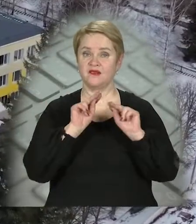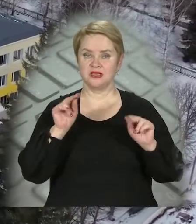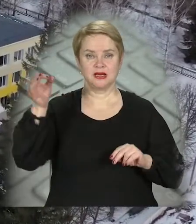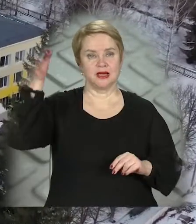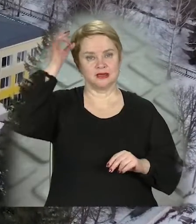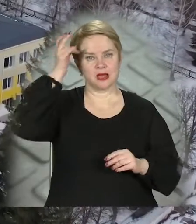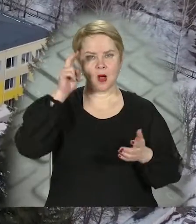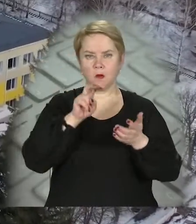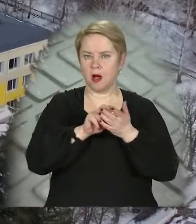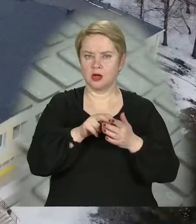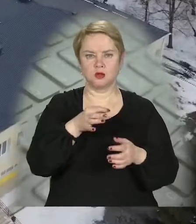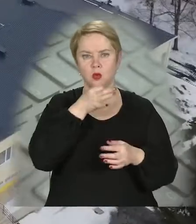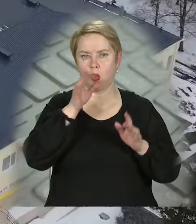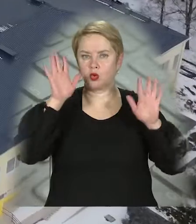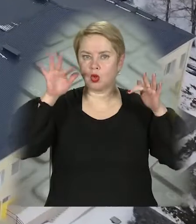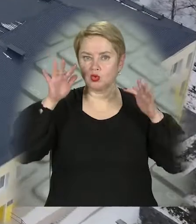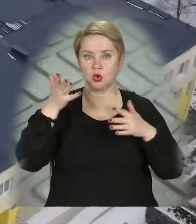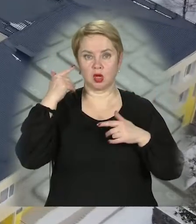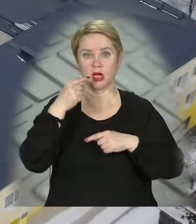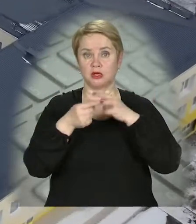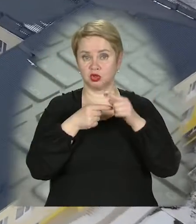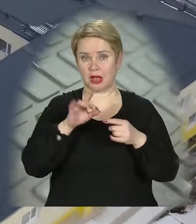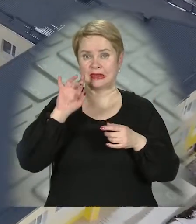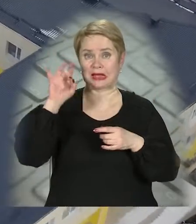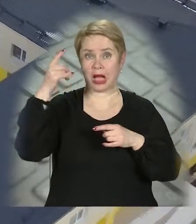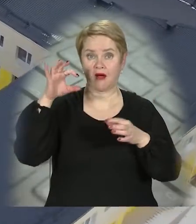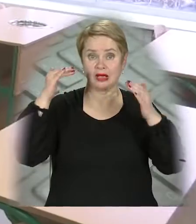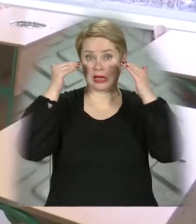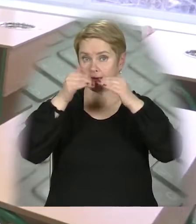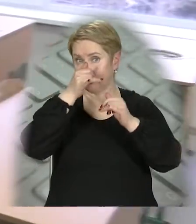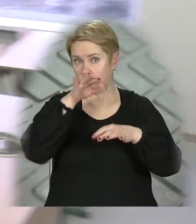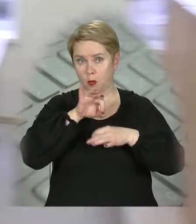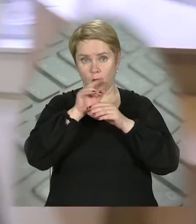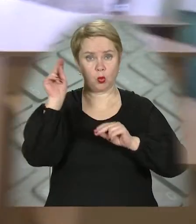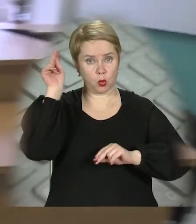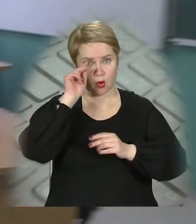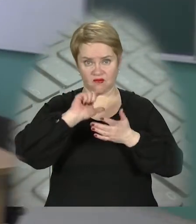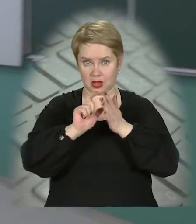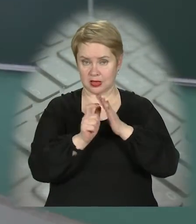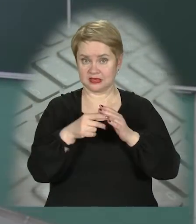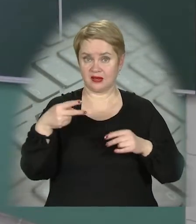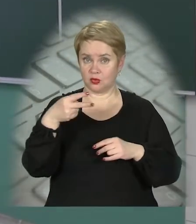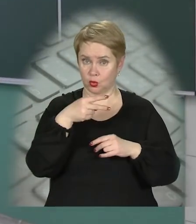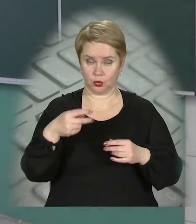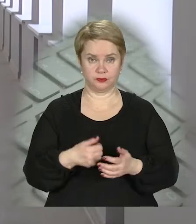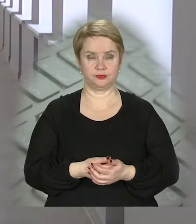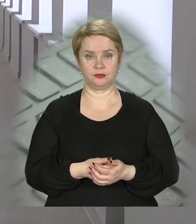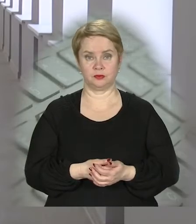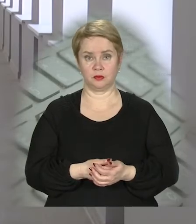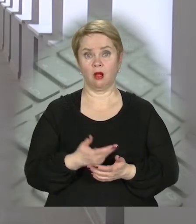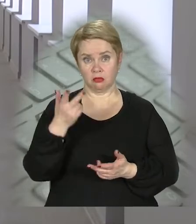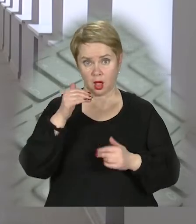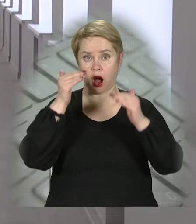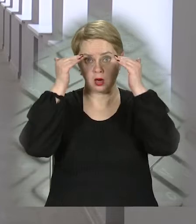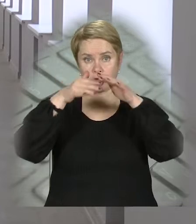згадують, як боялися будь-якого дощу, коли через дірявий дах неможливо було проводити уроки у класах на другому поверсі. Дах